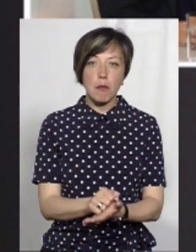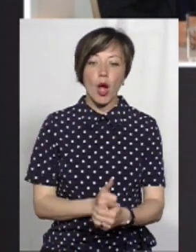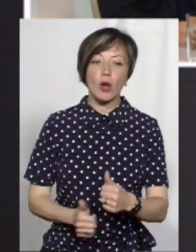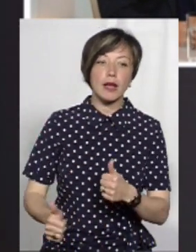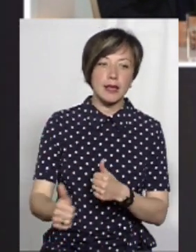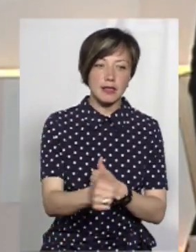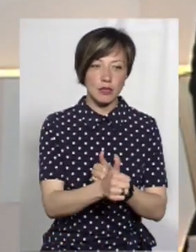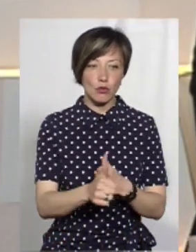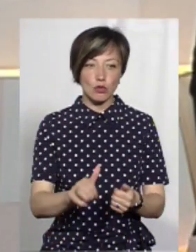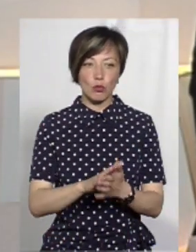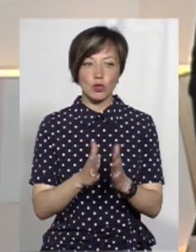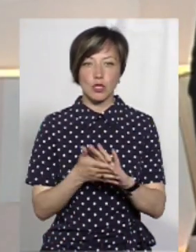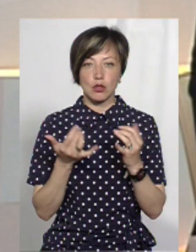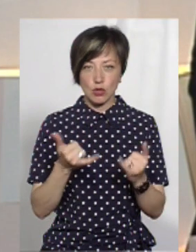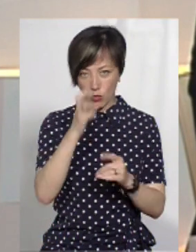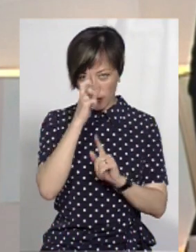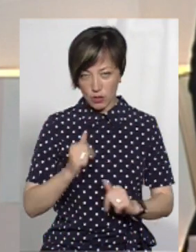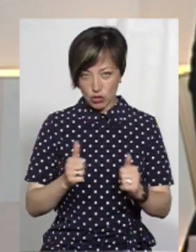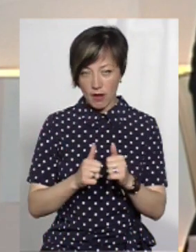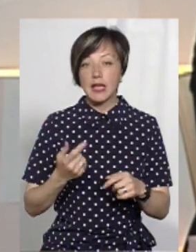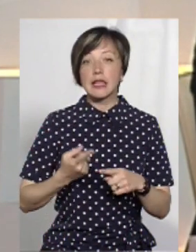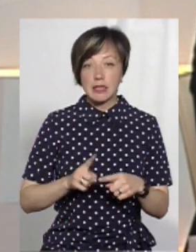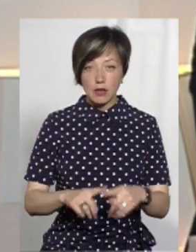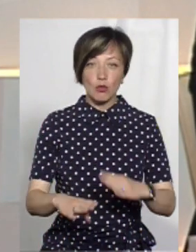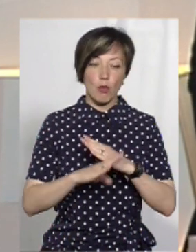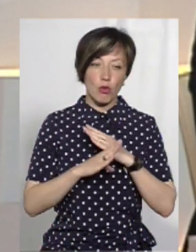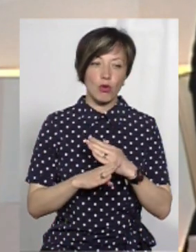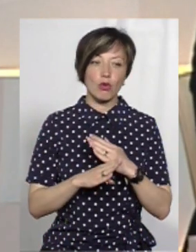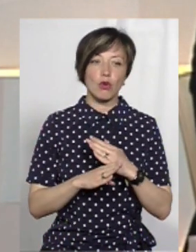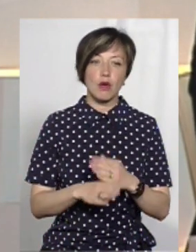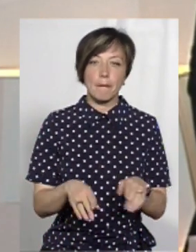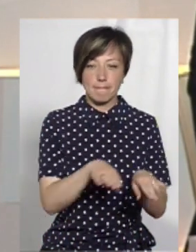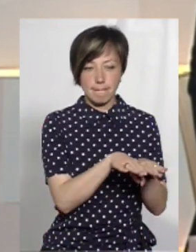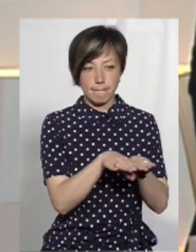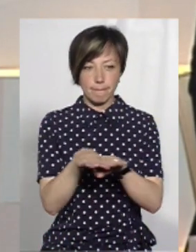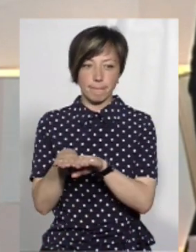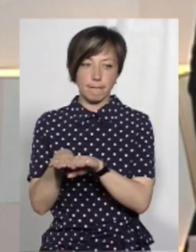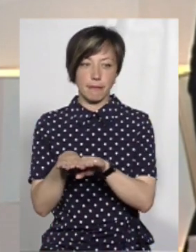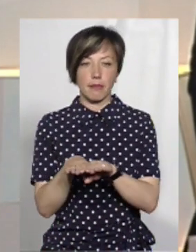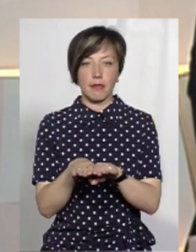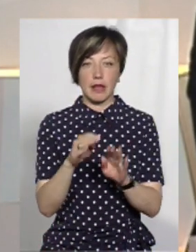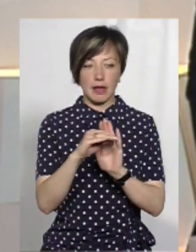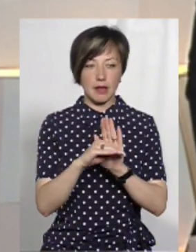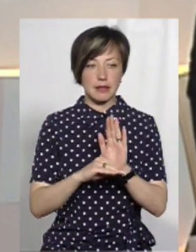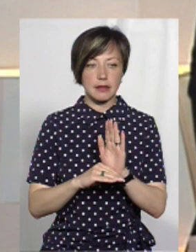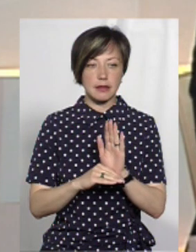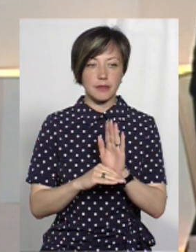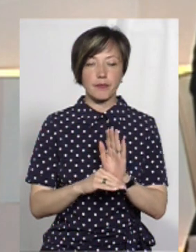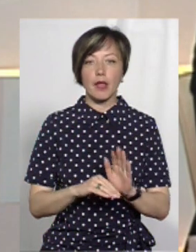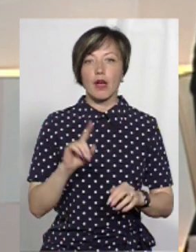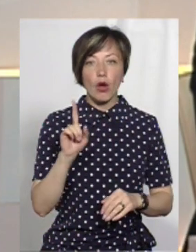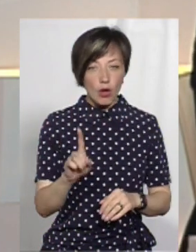лідируючі позиції сьогодні в державі. І це нам також допомогло вийти на певний рейтинг. Одні з